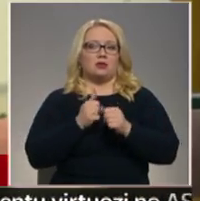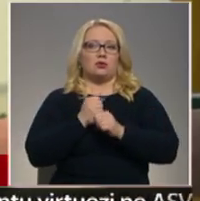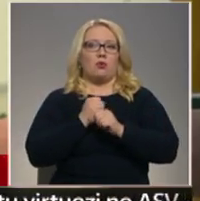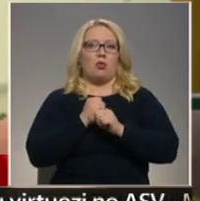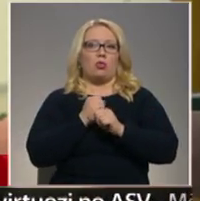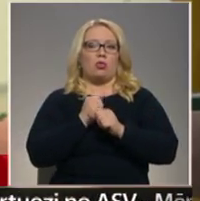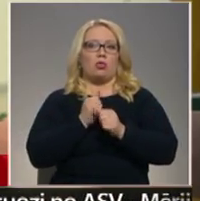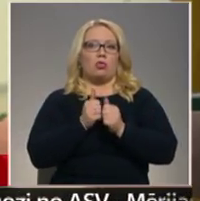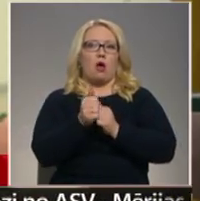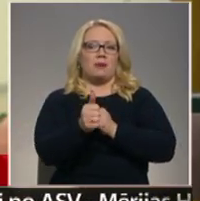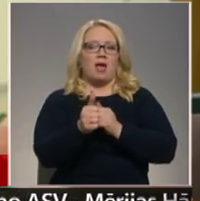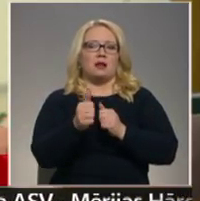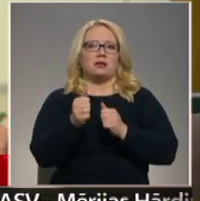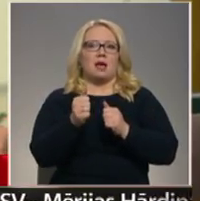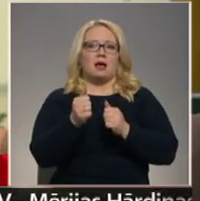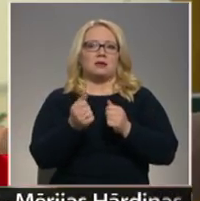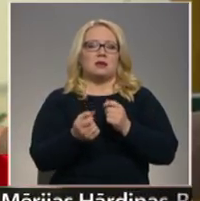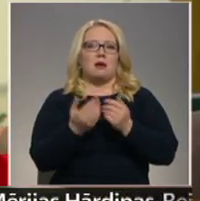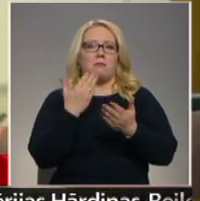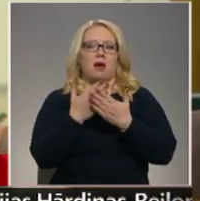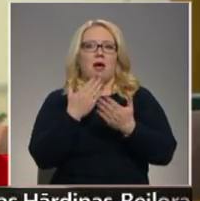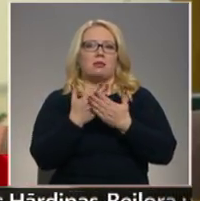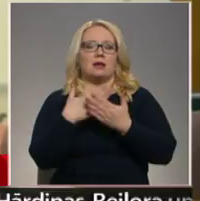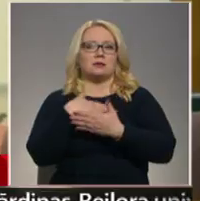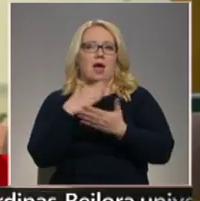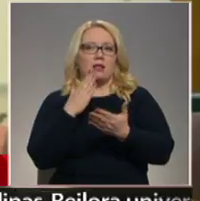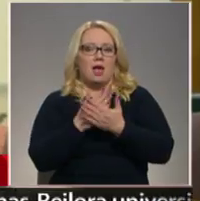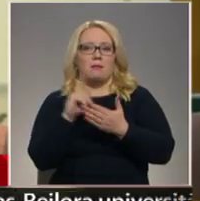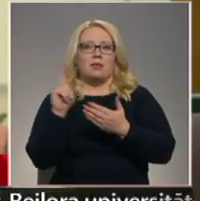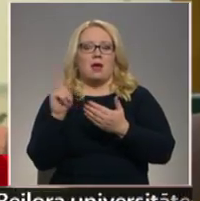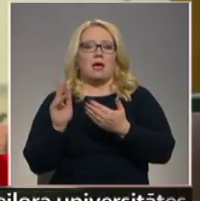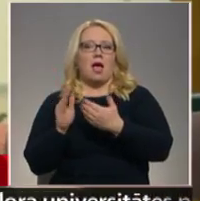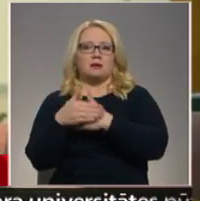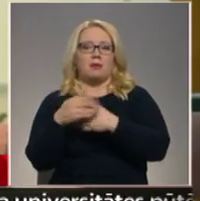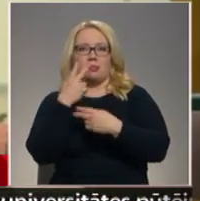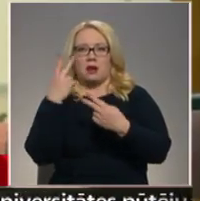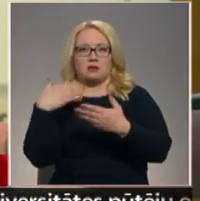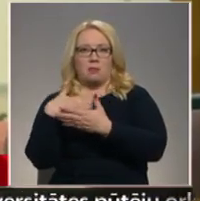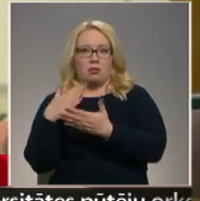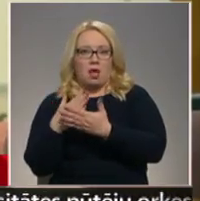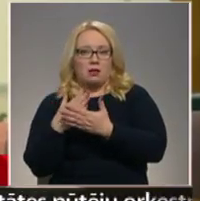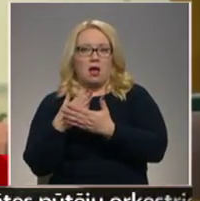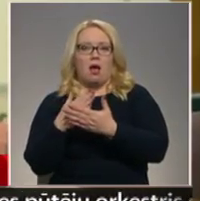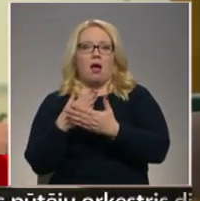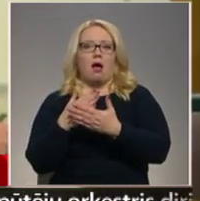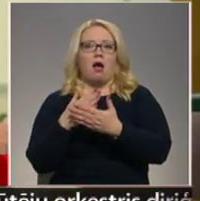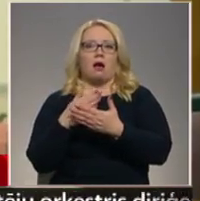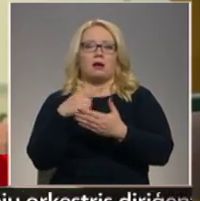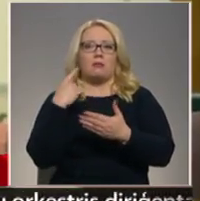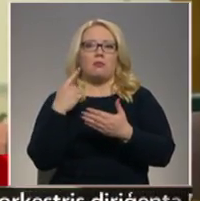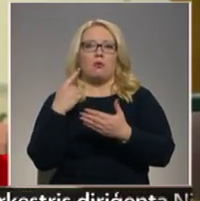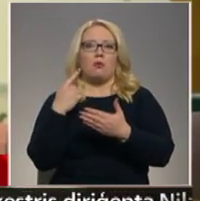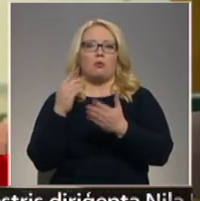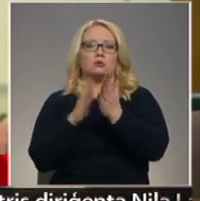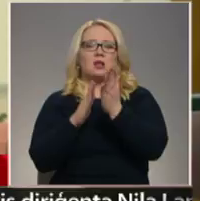atklājas daļēji un mazliet paliek arī aizberga neredzamajā daļā varētu atzīmēt grāmatas, kurās